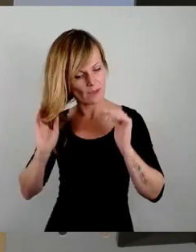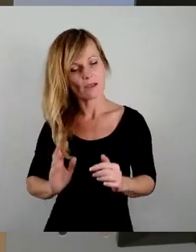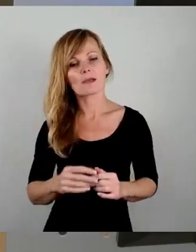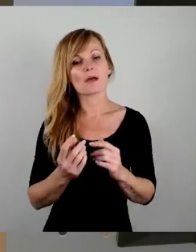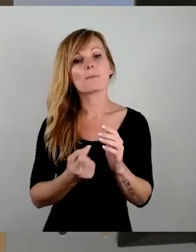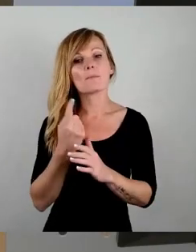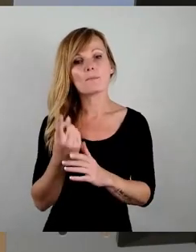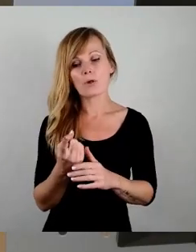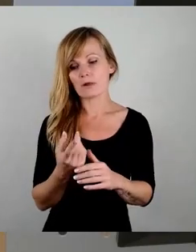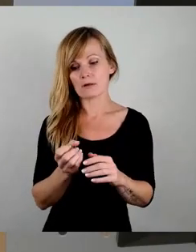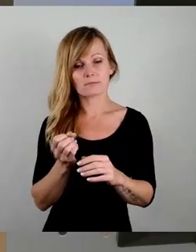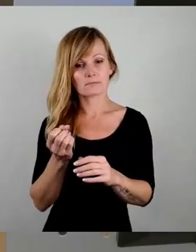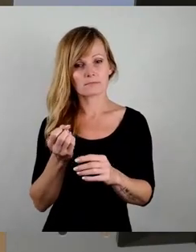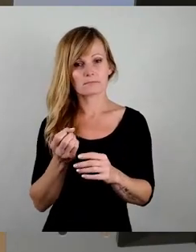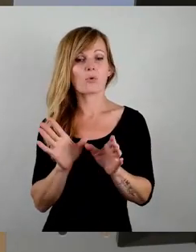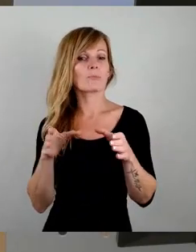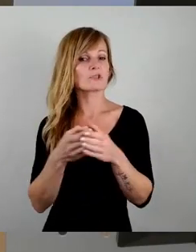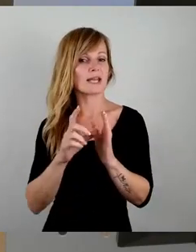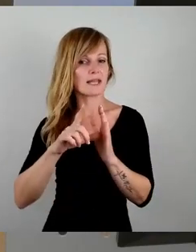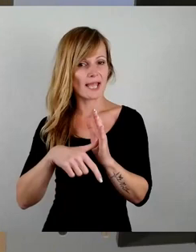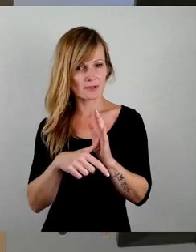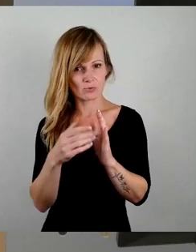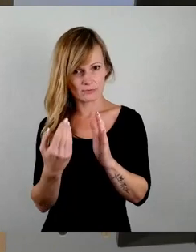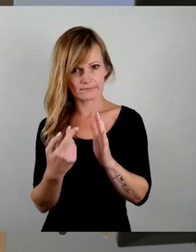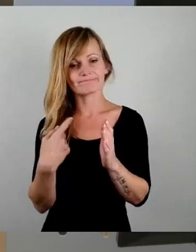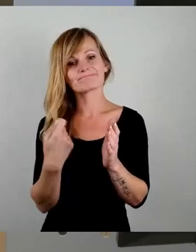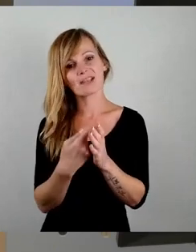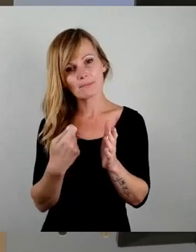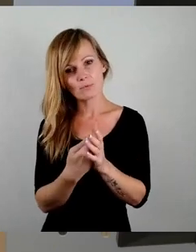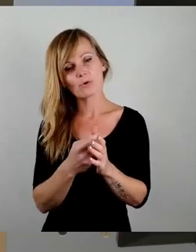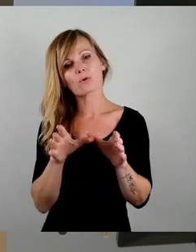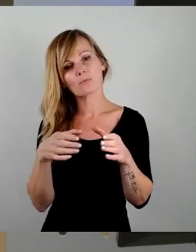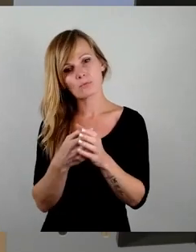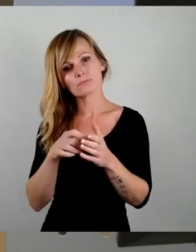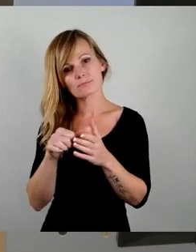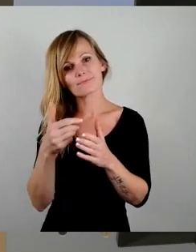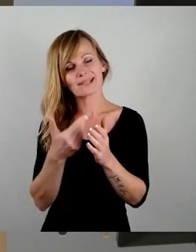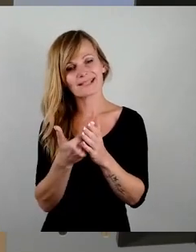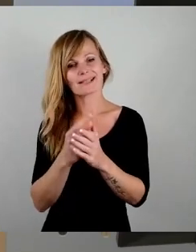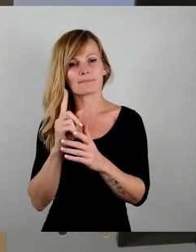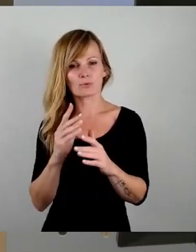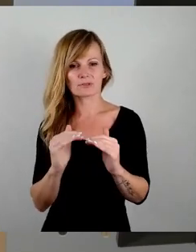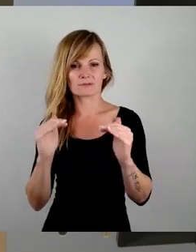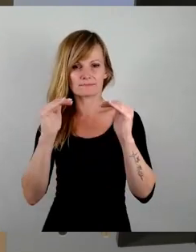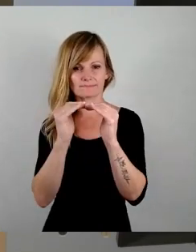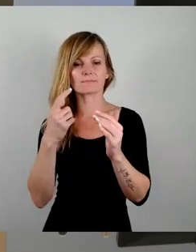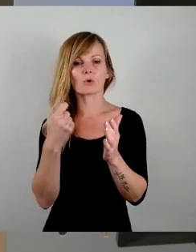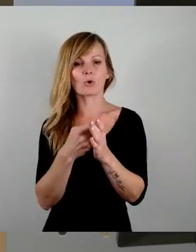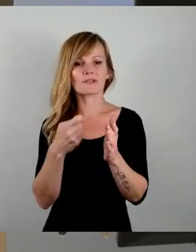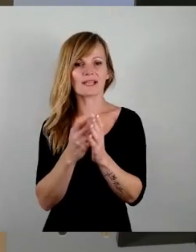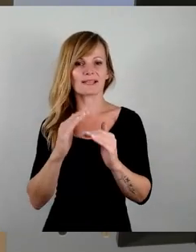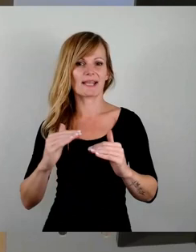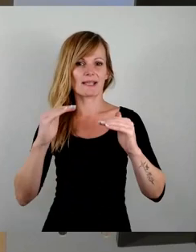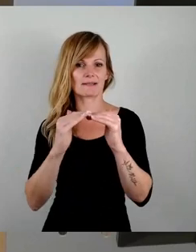finanziert wird. Und diese Gebühren müssen natürlich kostendeckend sein. Und die Kosten steigen zum einen